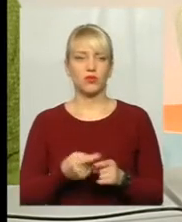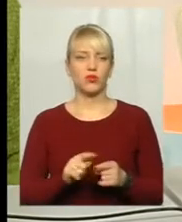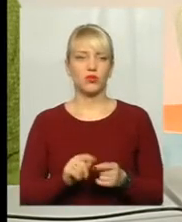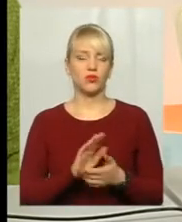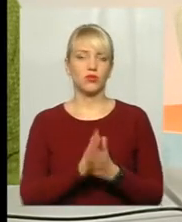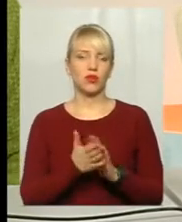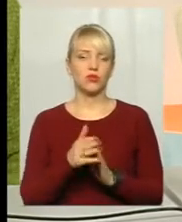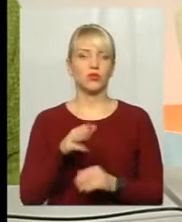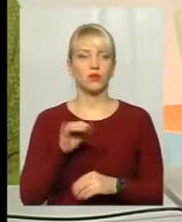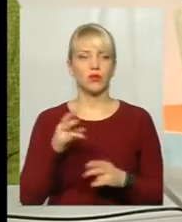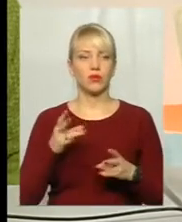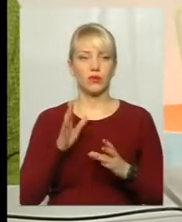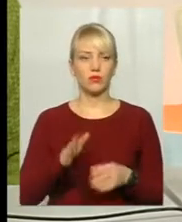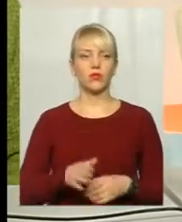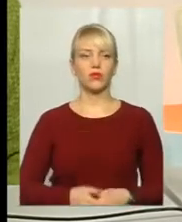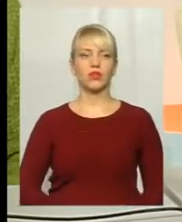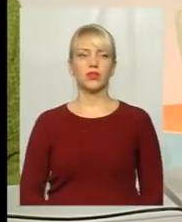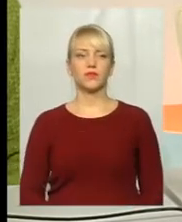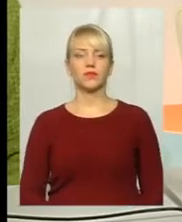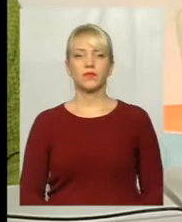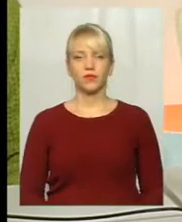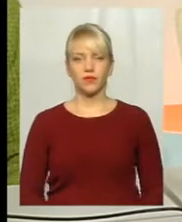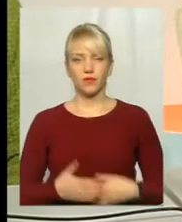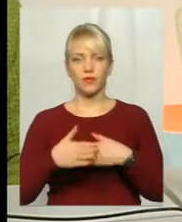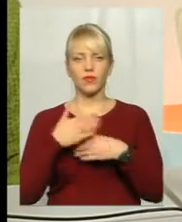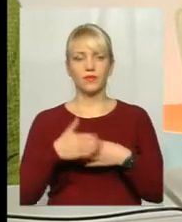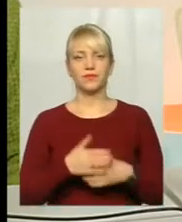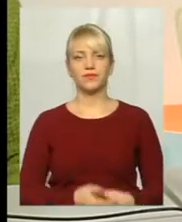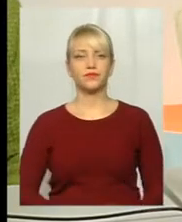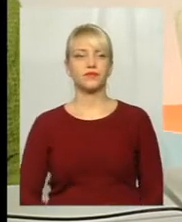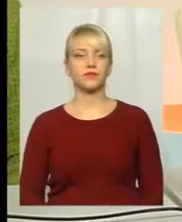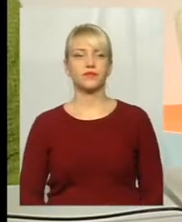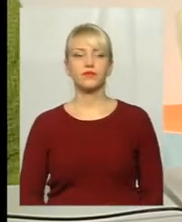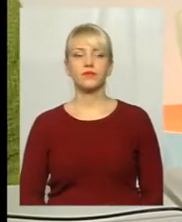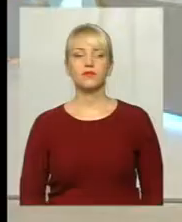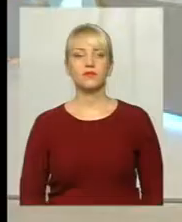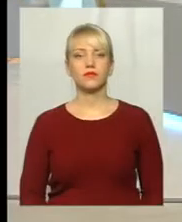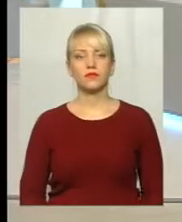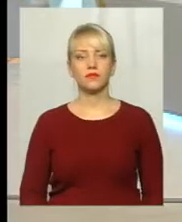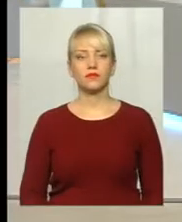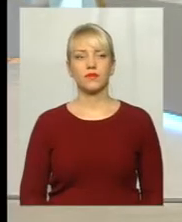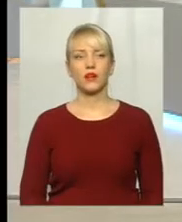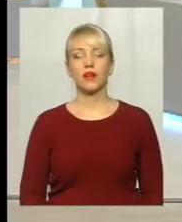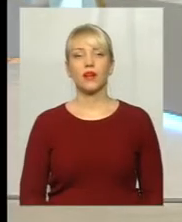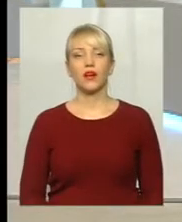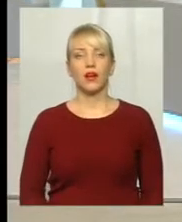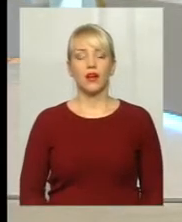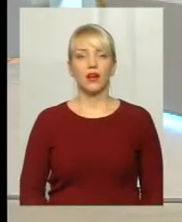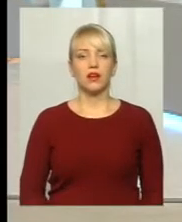придеться, як кажуть, включати плану. міри. Вживати міри, так. Пані Ларисо, скажіть, а от оскільки зараз